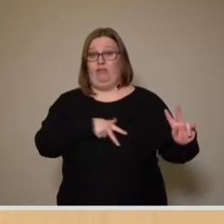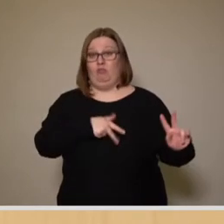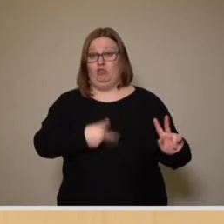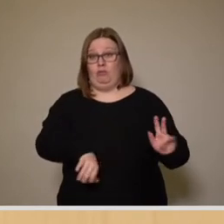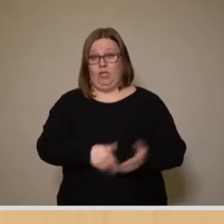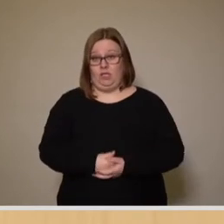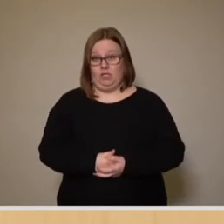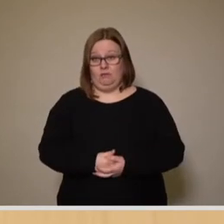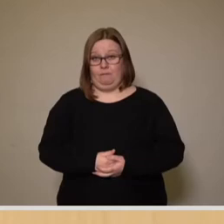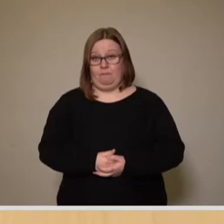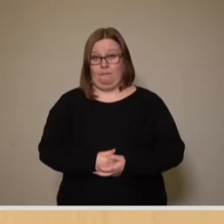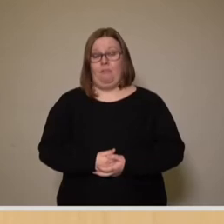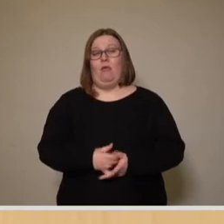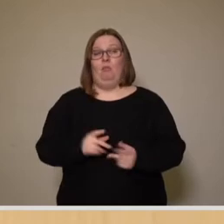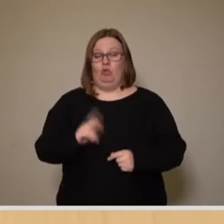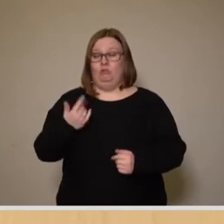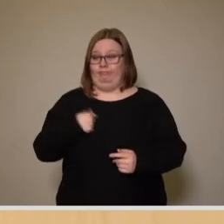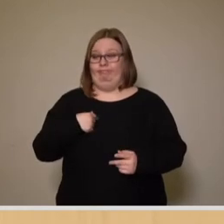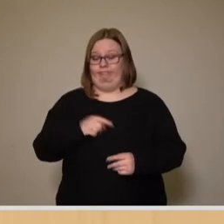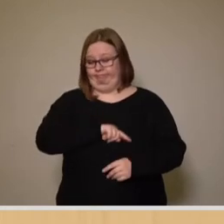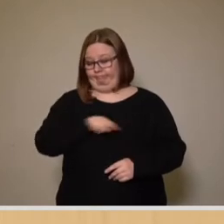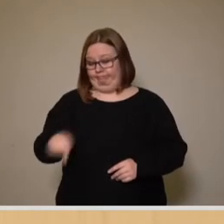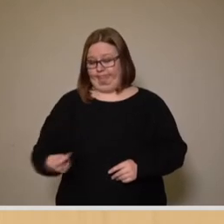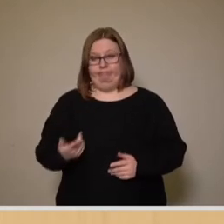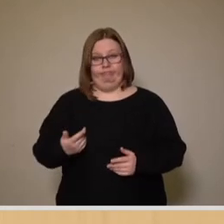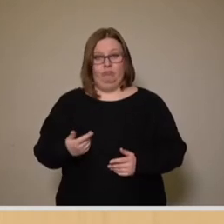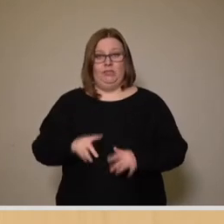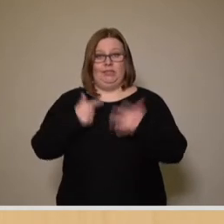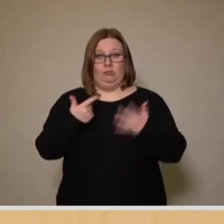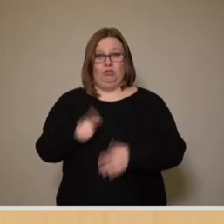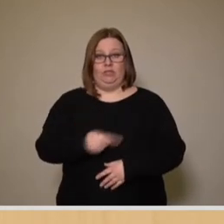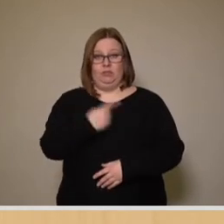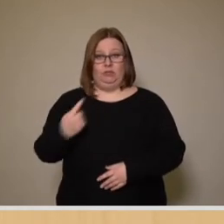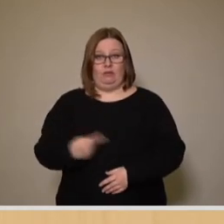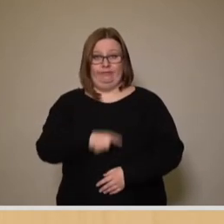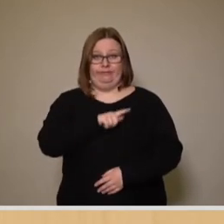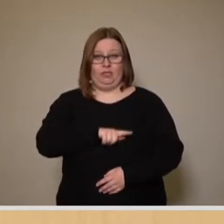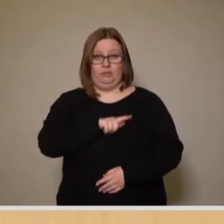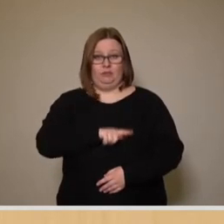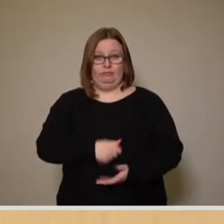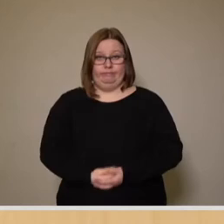auf dessen Einlösung wir fast nun 27 Jahre warten.